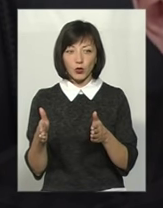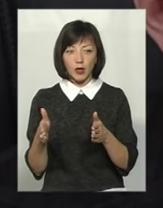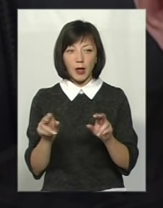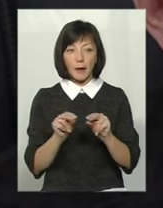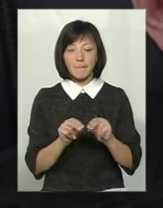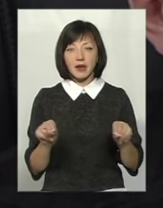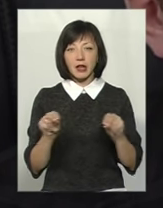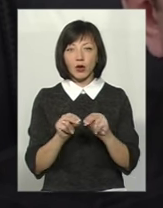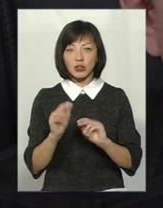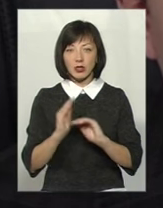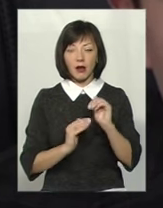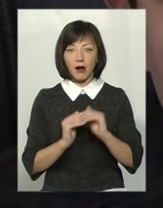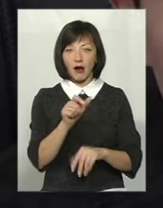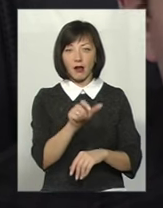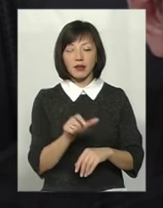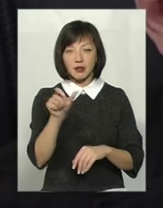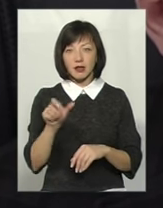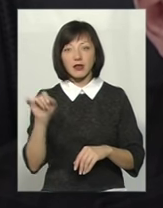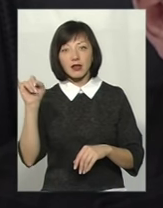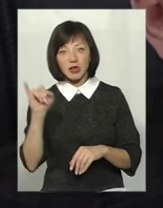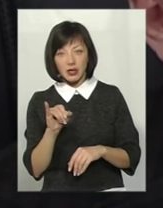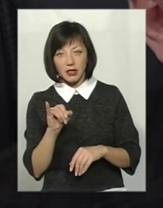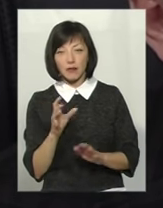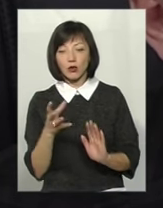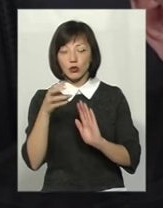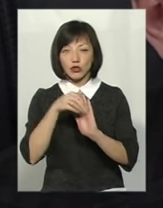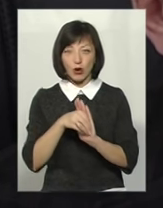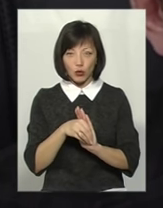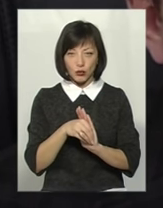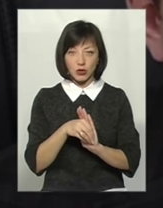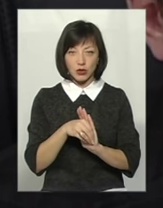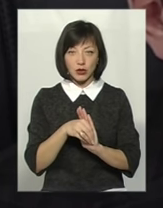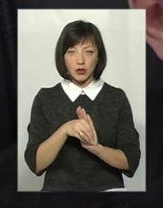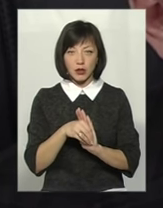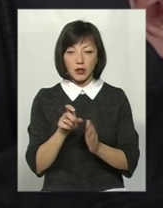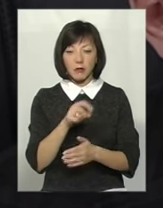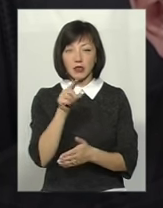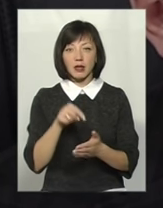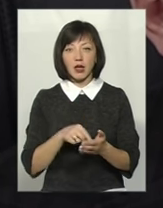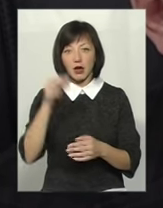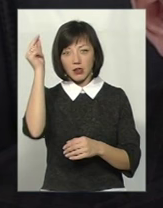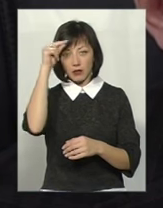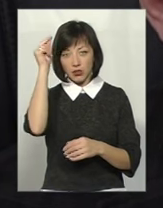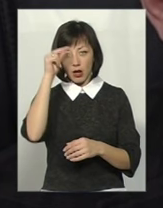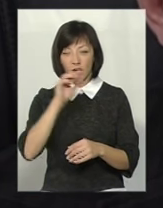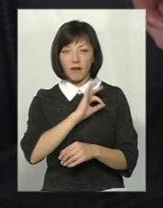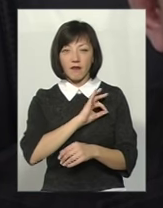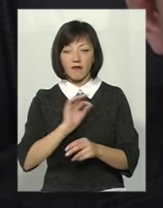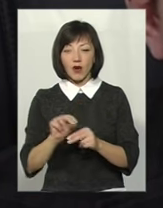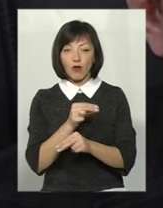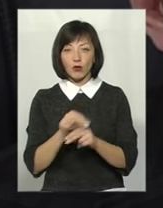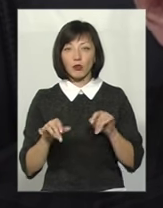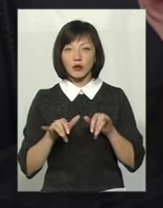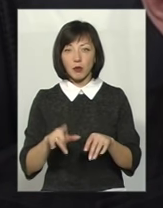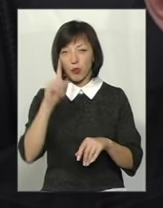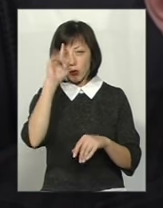педагогічних кадрів, і включаючи питання навчально-виховного процесу, популяризації